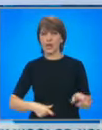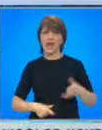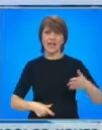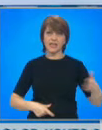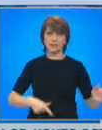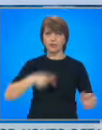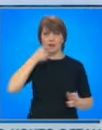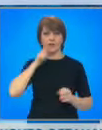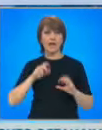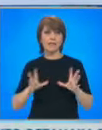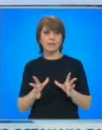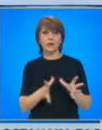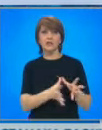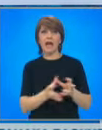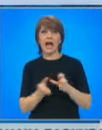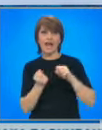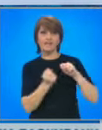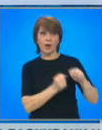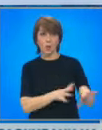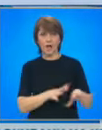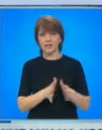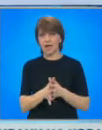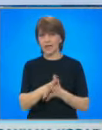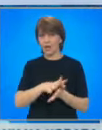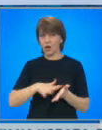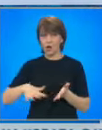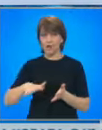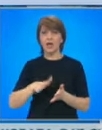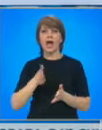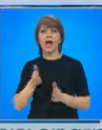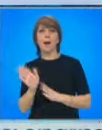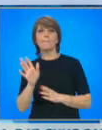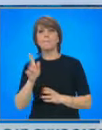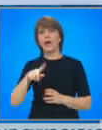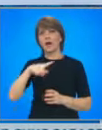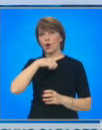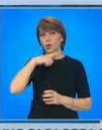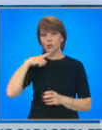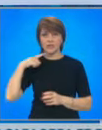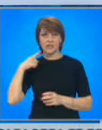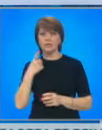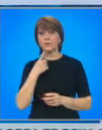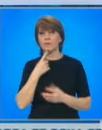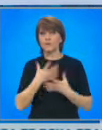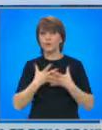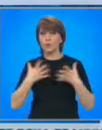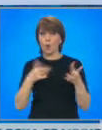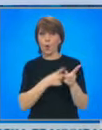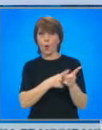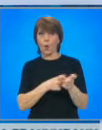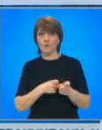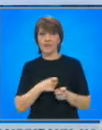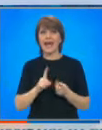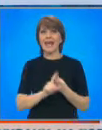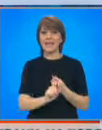започнаха евакуация на населението към Йогоисточна Русия с обяснението за зачастили украински обстрели. Киев